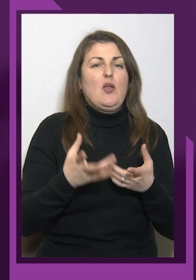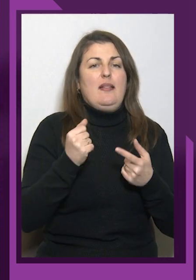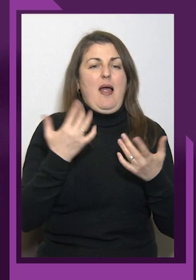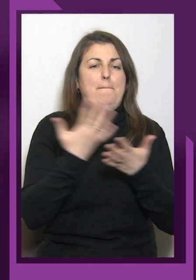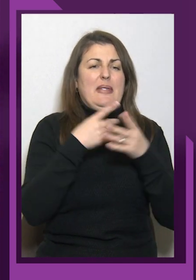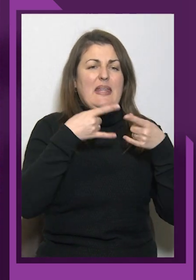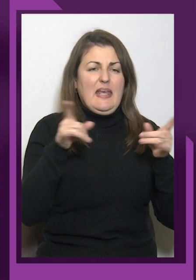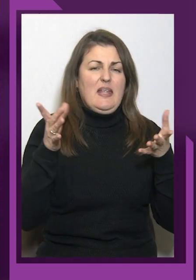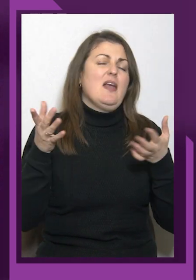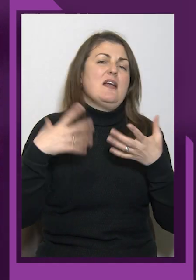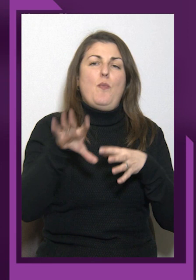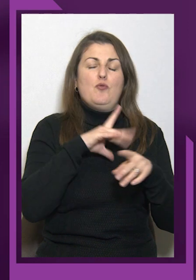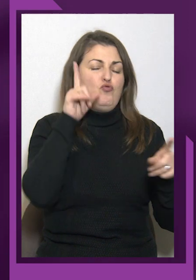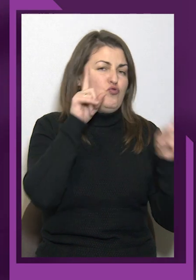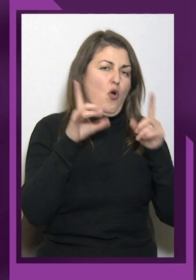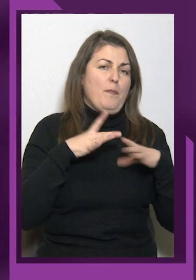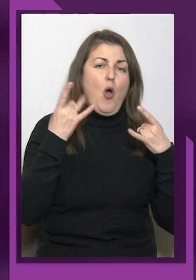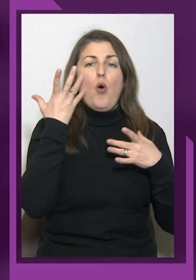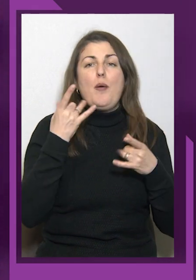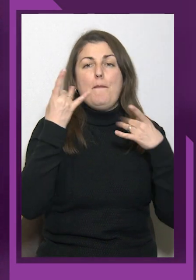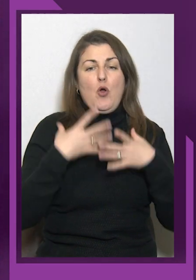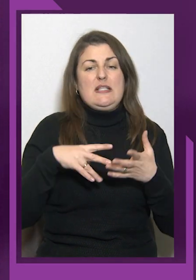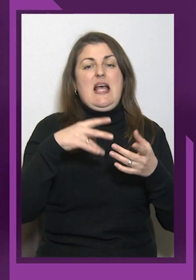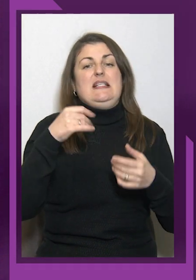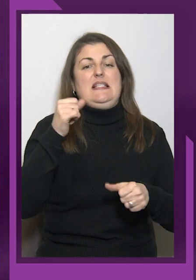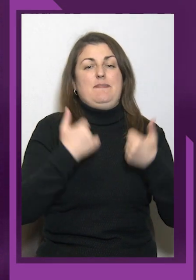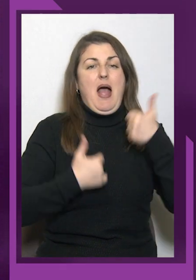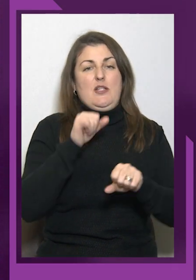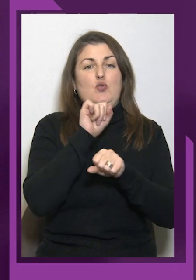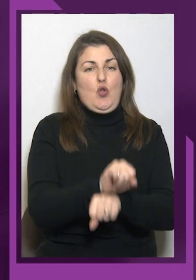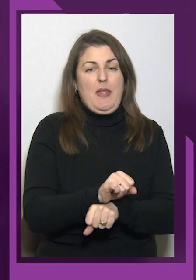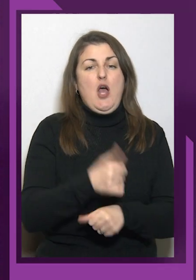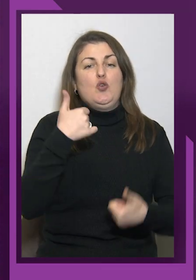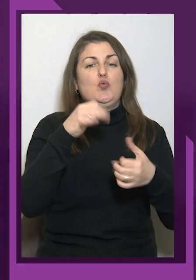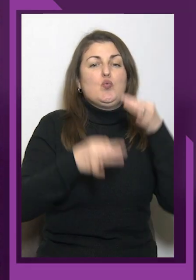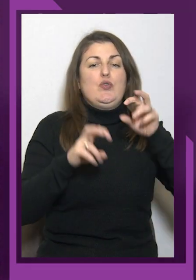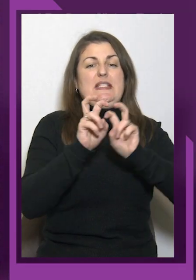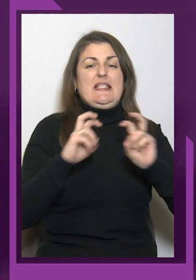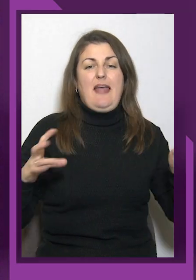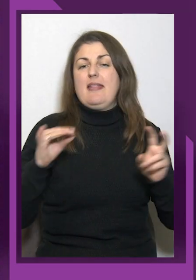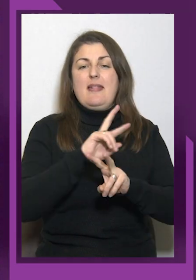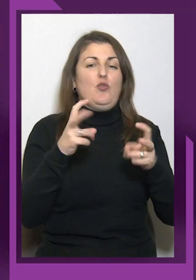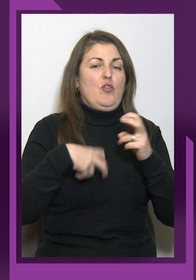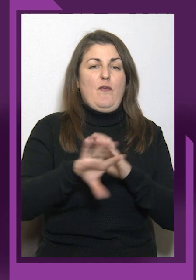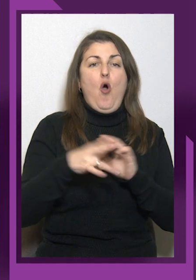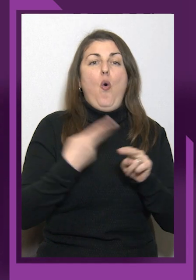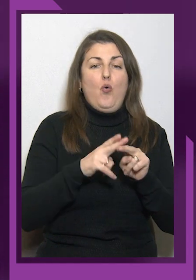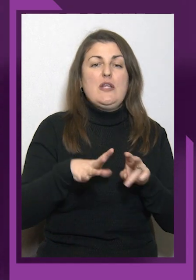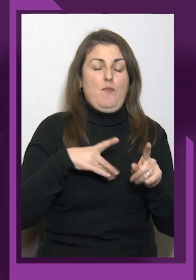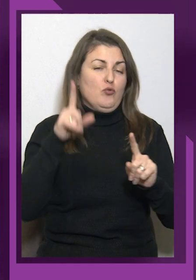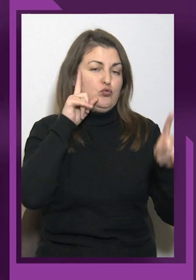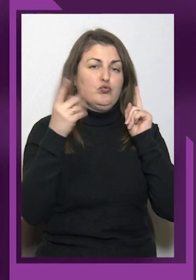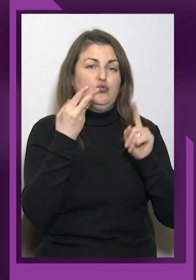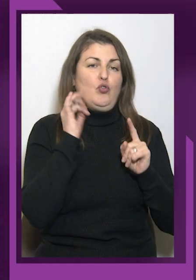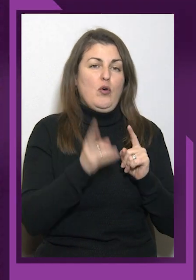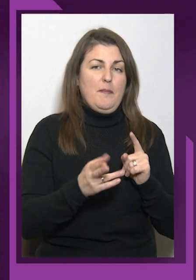змагання, судді сидять, і ніхто не виходить. Оце було шоком. От, ну, я навіть не